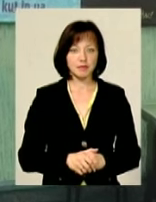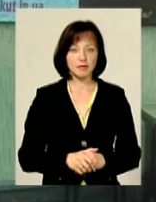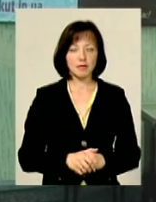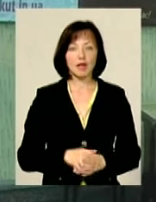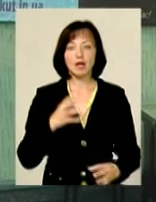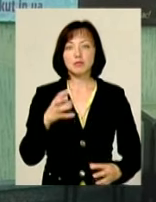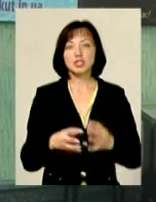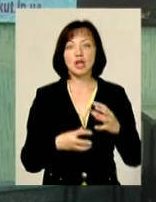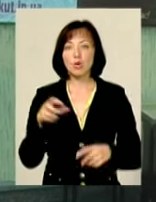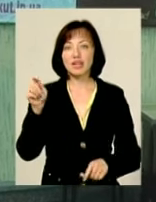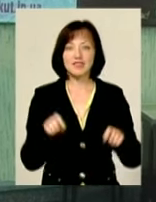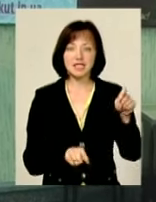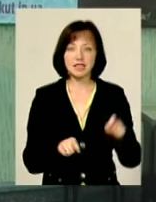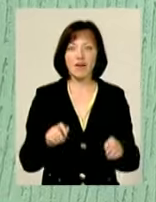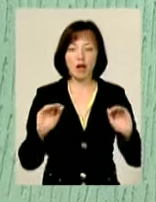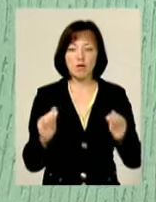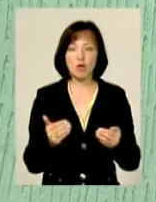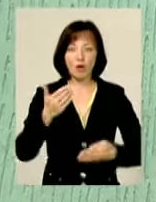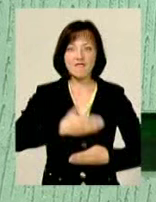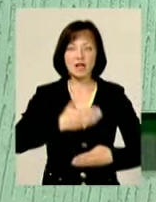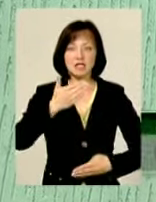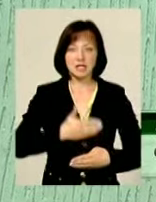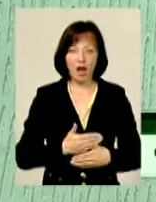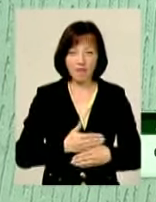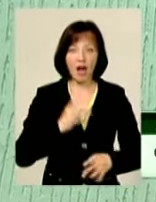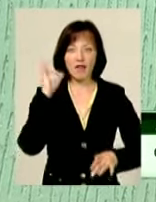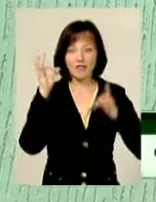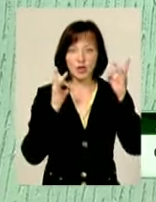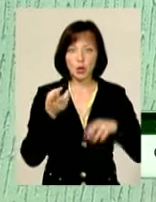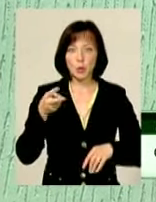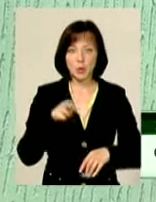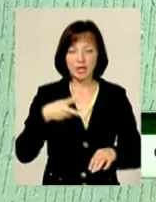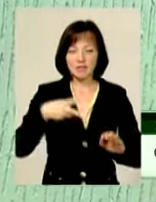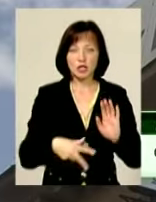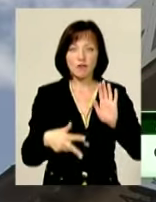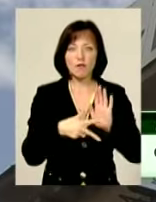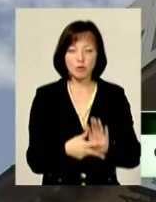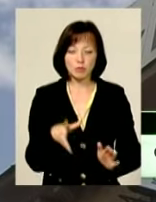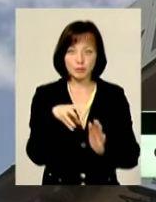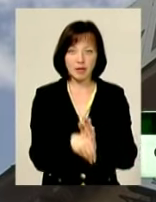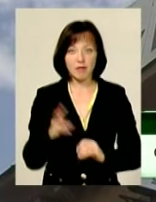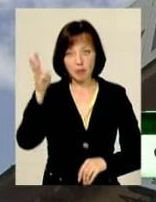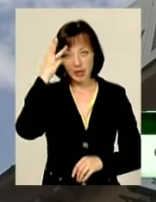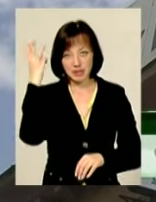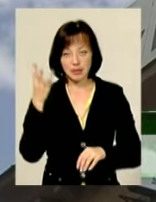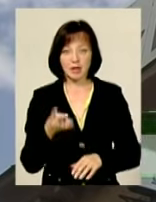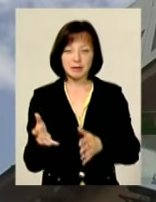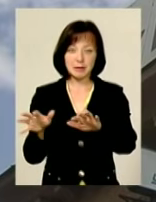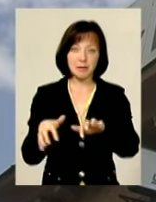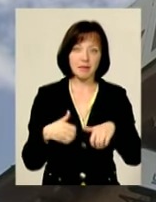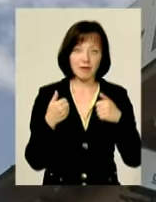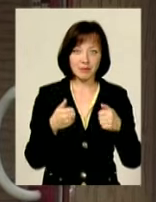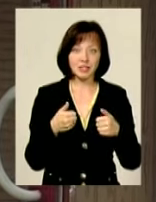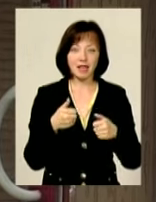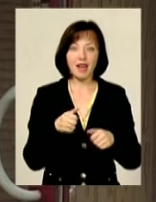Міжнародний фестиваль моновистав «Відлуння» з 2008 року оселився у Хмельницькому, перебравши естафету